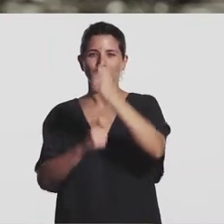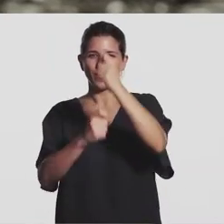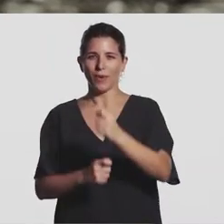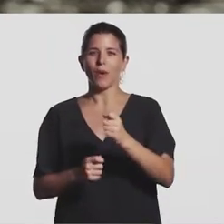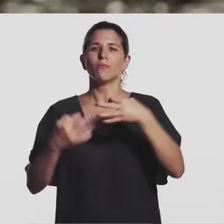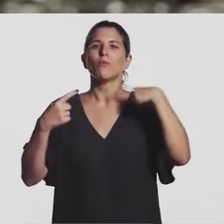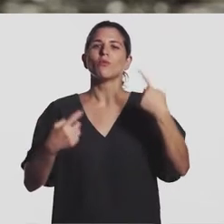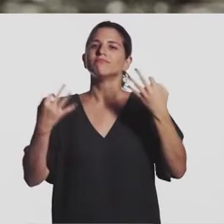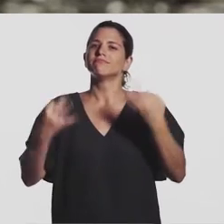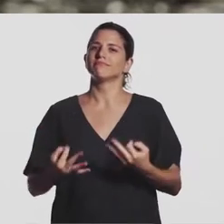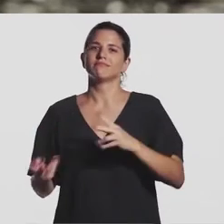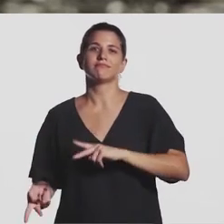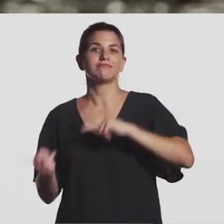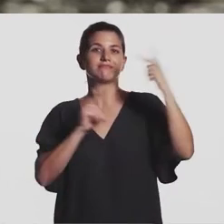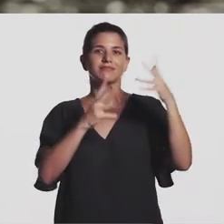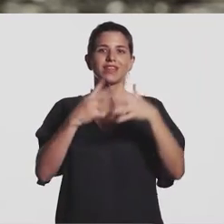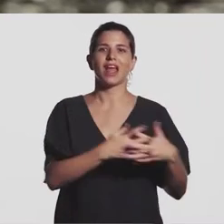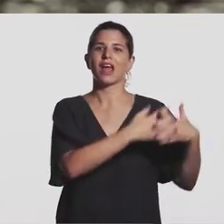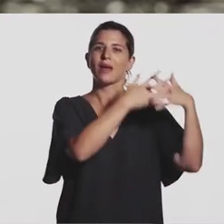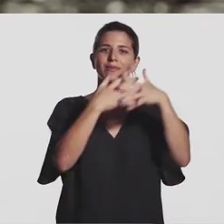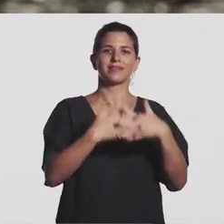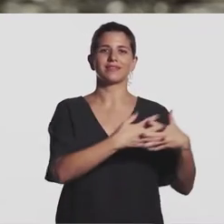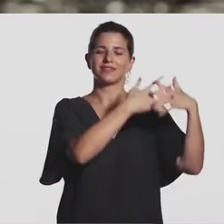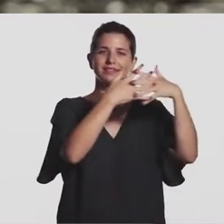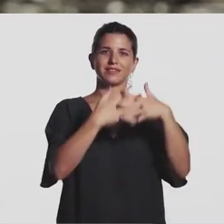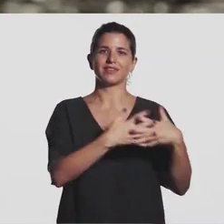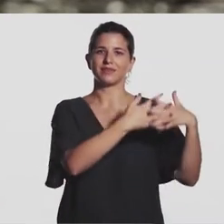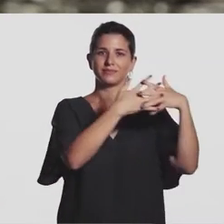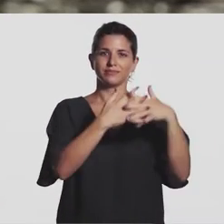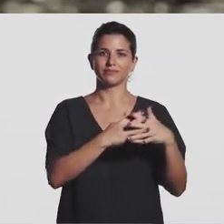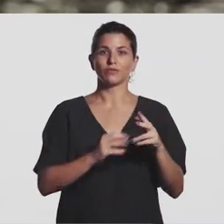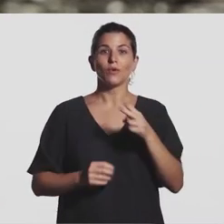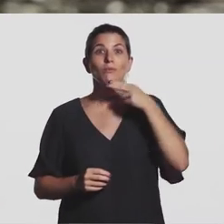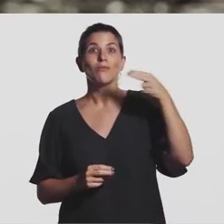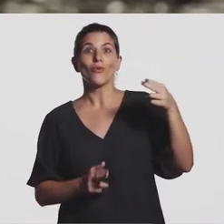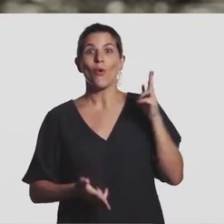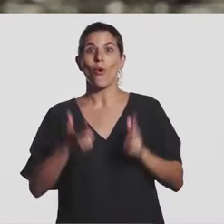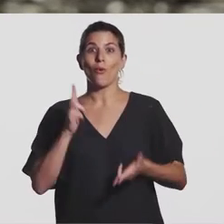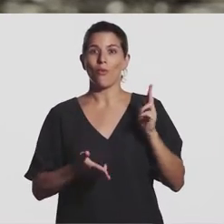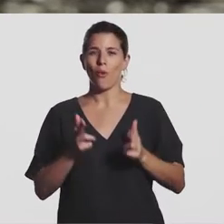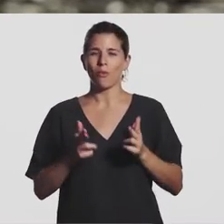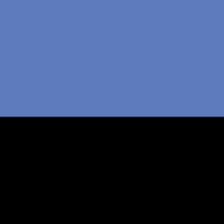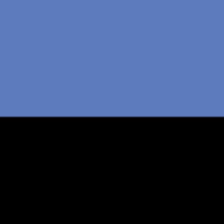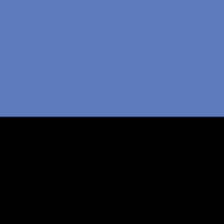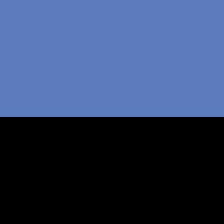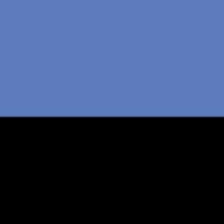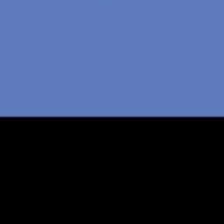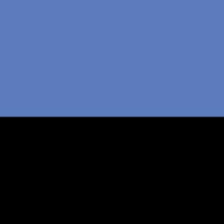anni e poi dopo si è andato oltre mare come adesso chiamerebbero cowboy